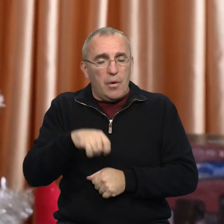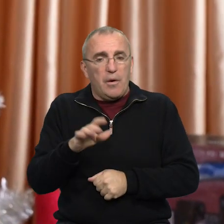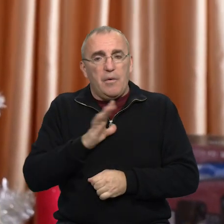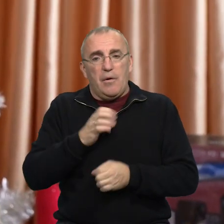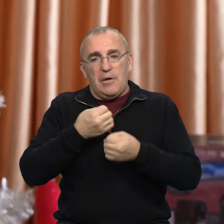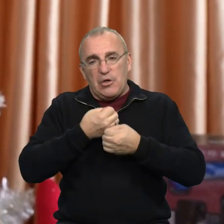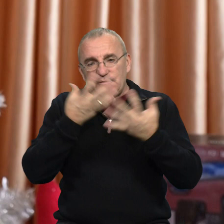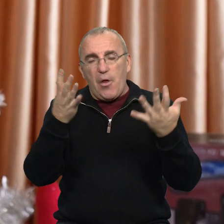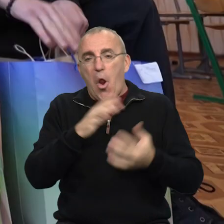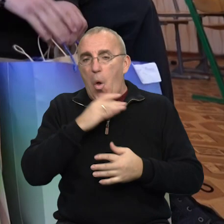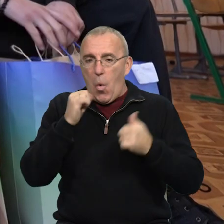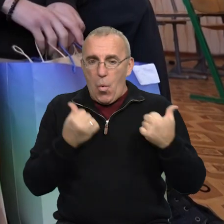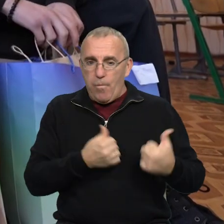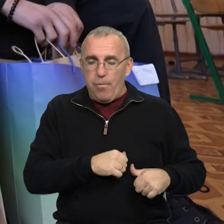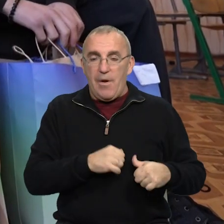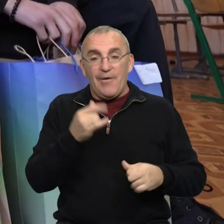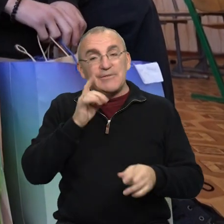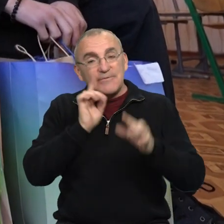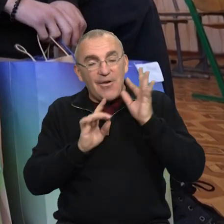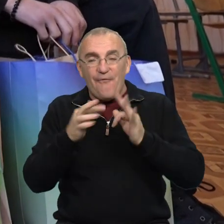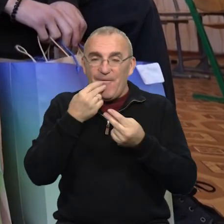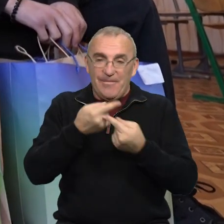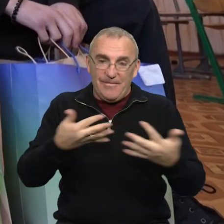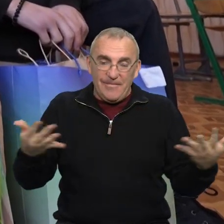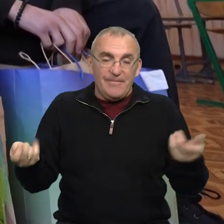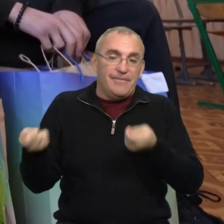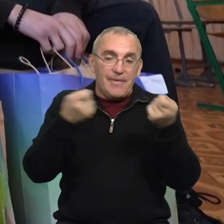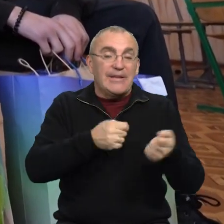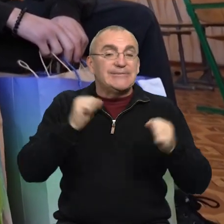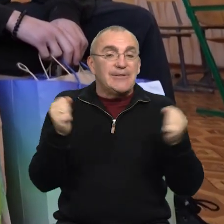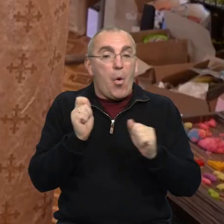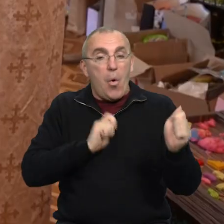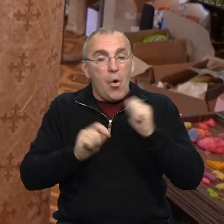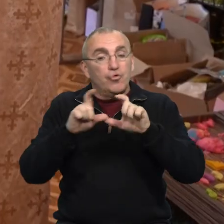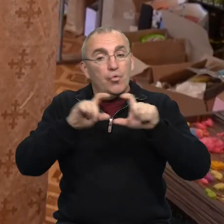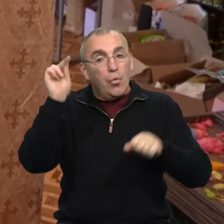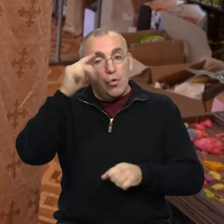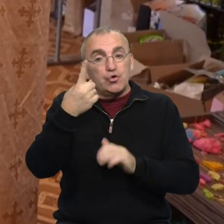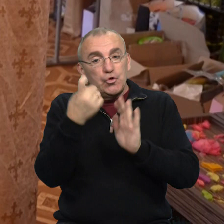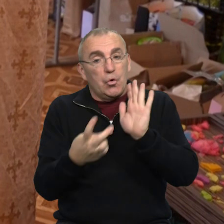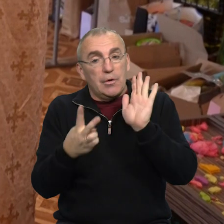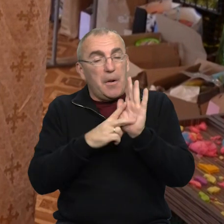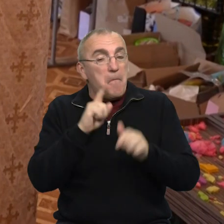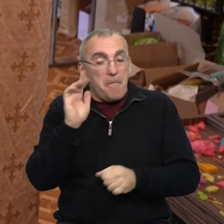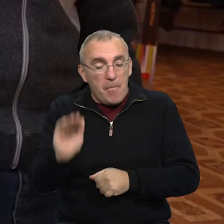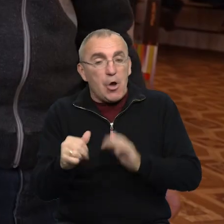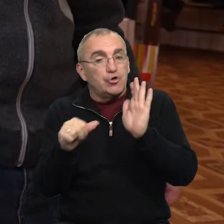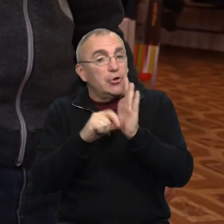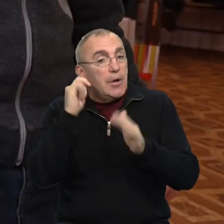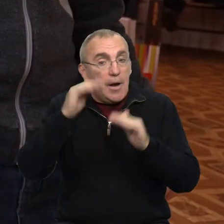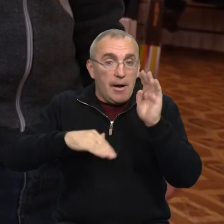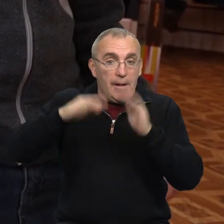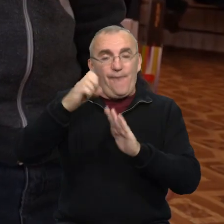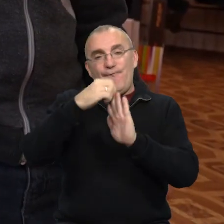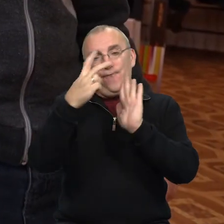Україні розвітла любов. Окрім іграшок, солодощів та фруктів, Дітям привезли зимовий одяг. У школі навчаються 107. Наймолодшим 6